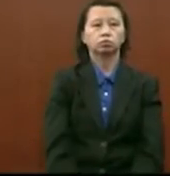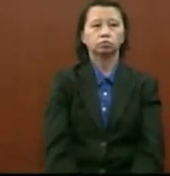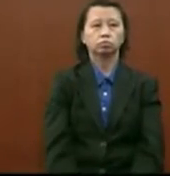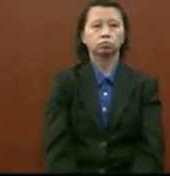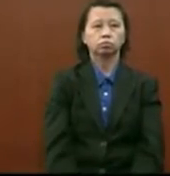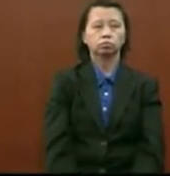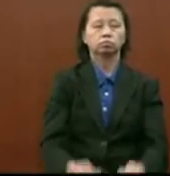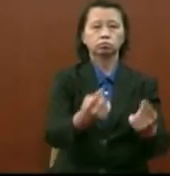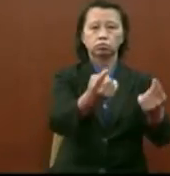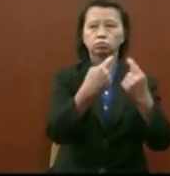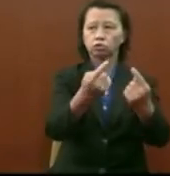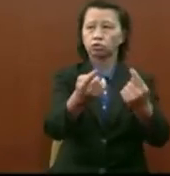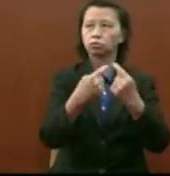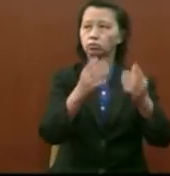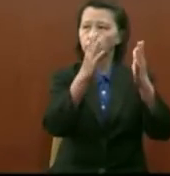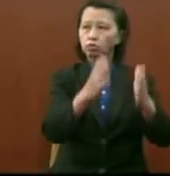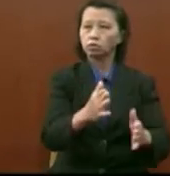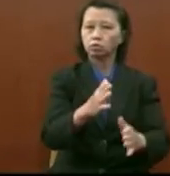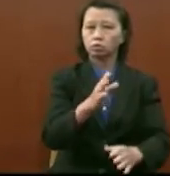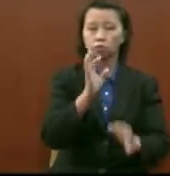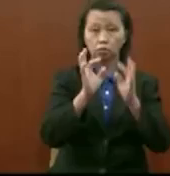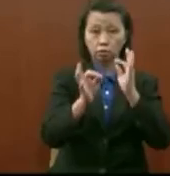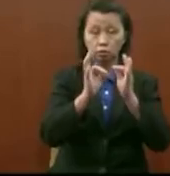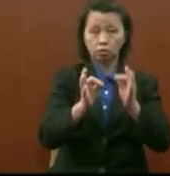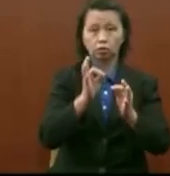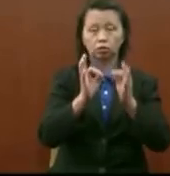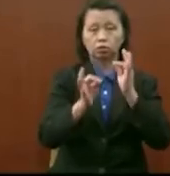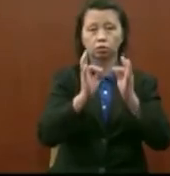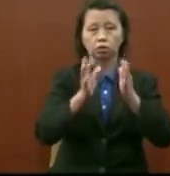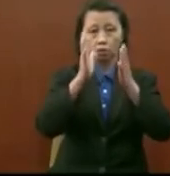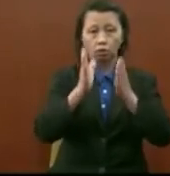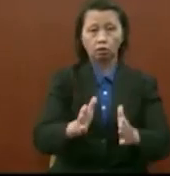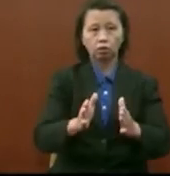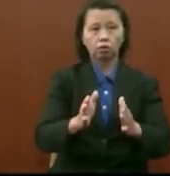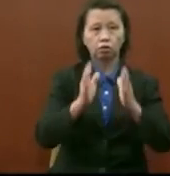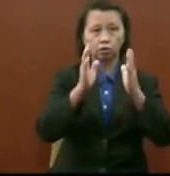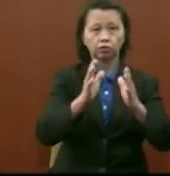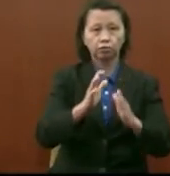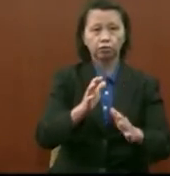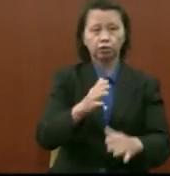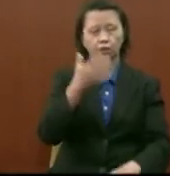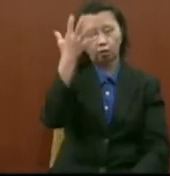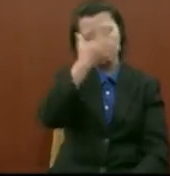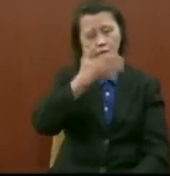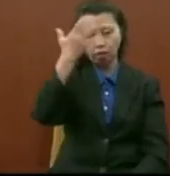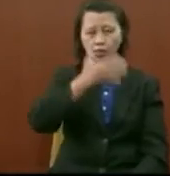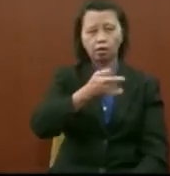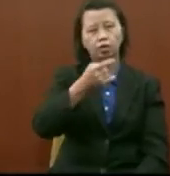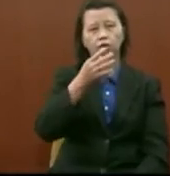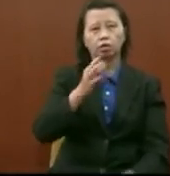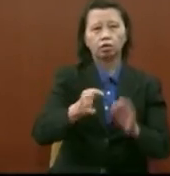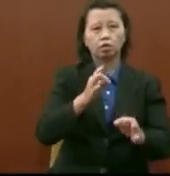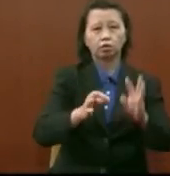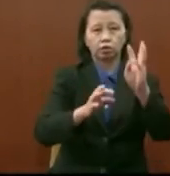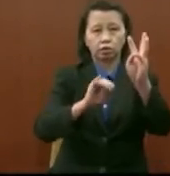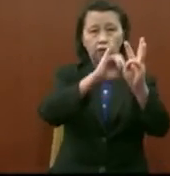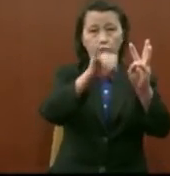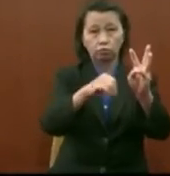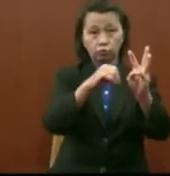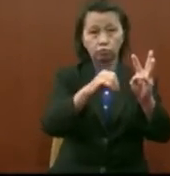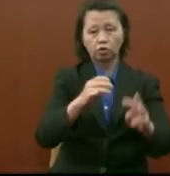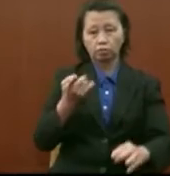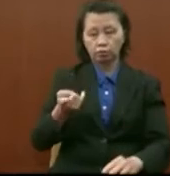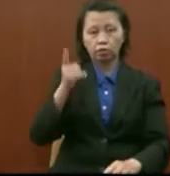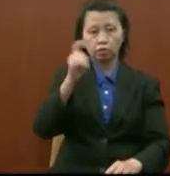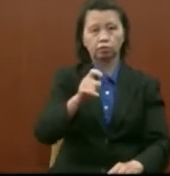responden ini adalah memang kalau orang yang secara lemah mereka akan menganggap kalau 6 juta orang itu mereka